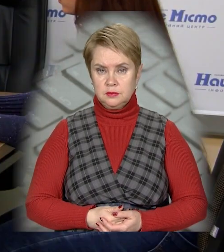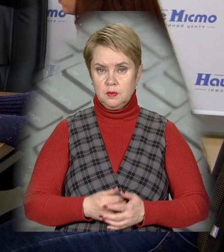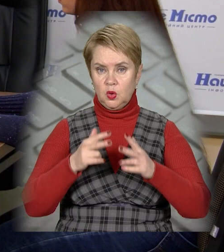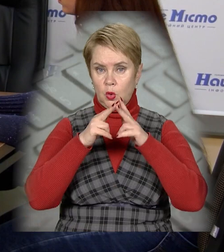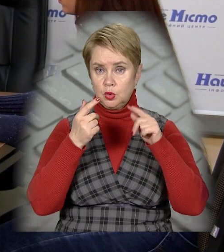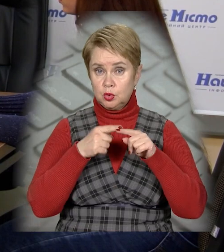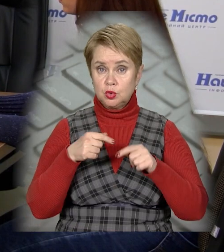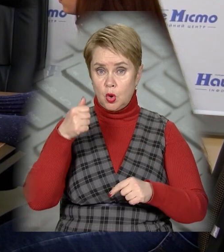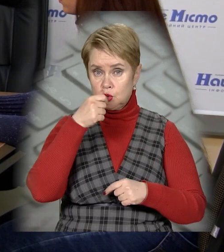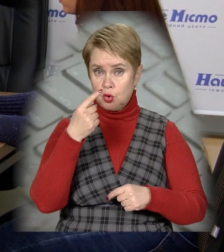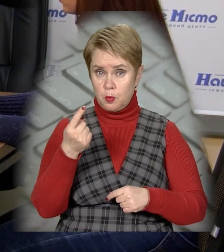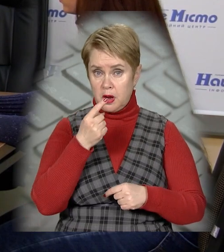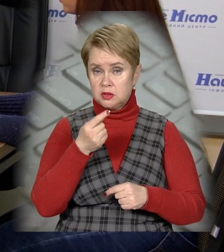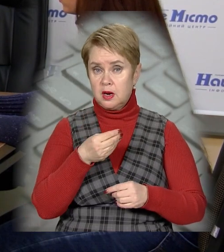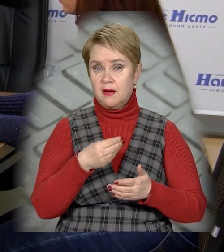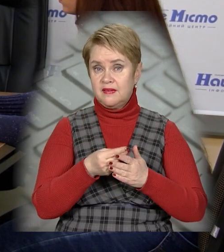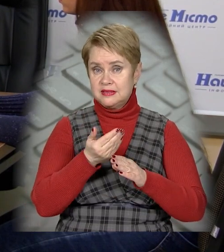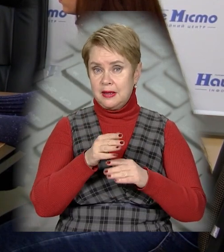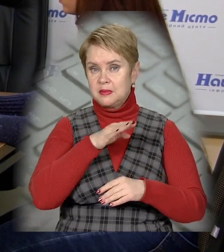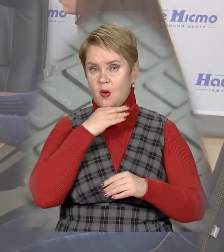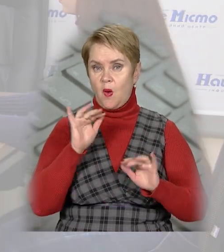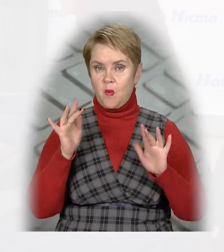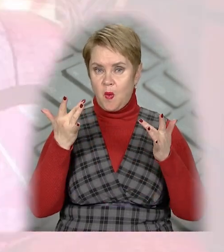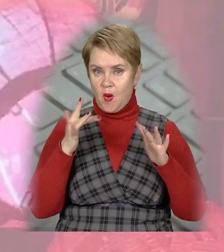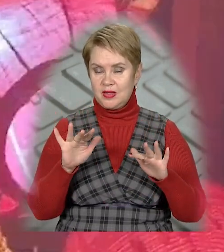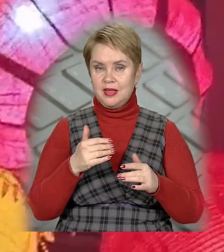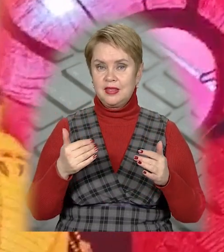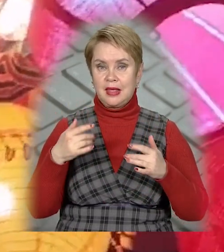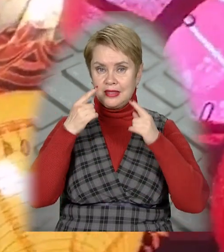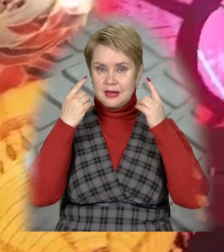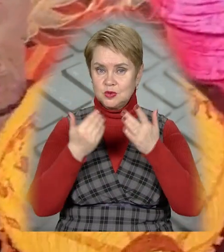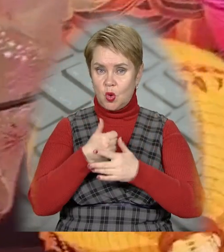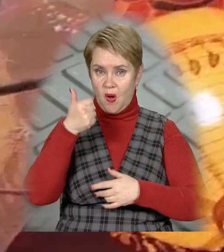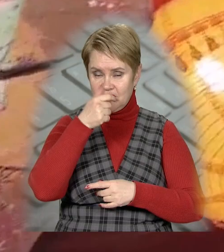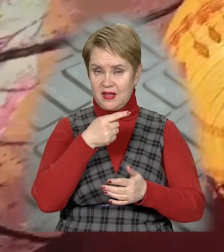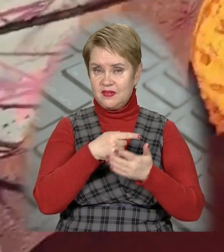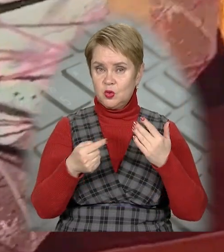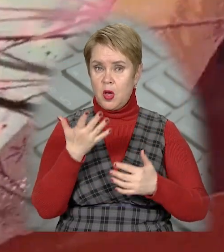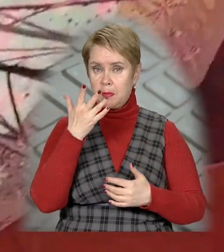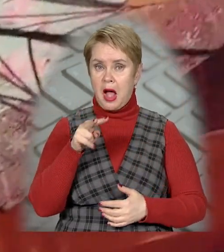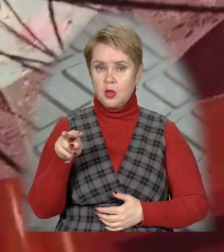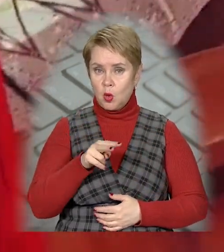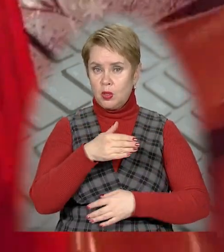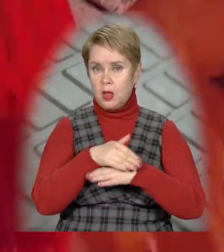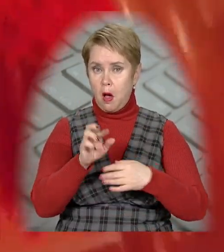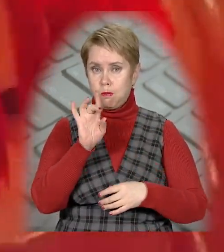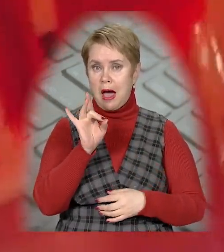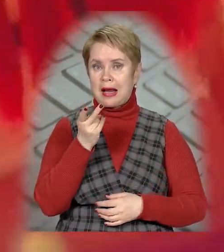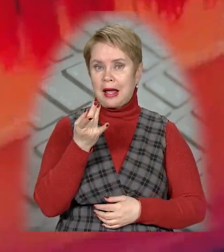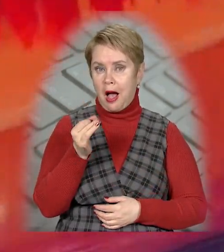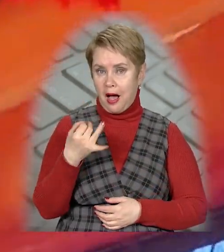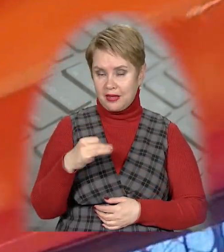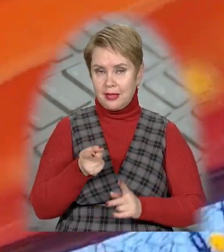У Дніпрі цьогоріч вперше анонсують багато цікавих подій на китайський Новий рік. Вони відбудуться 5 лютого на вулиці